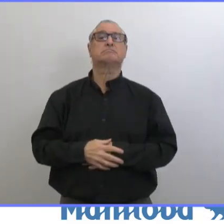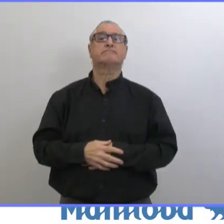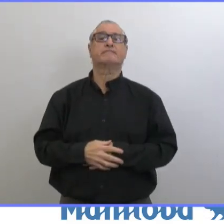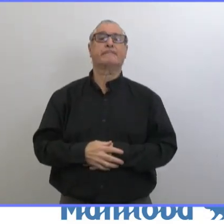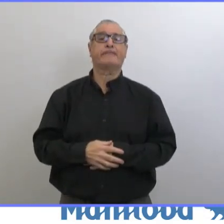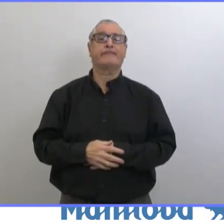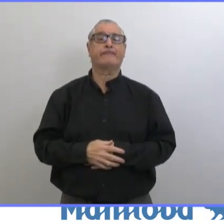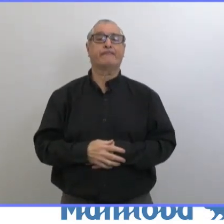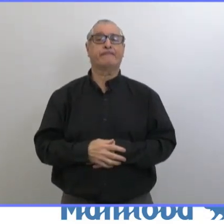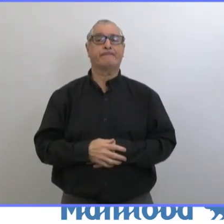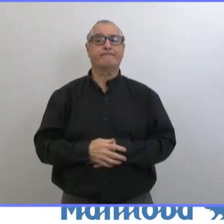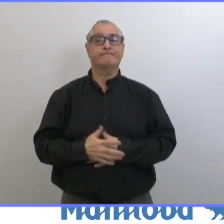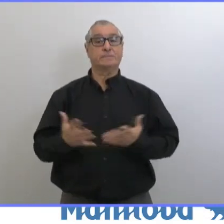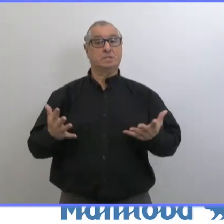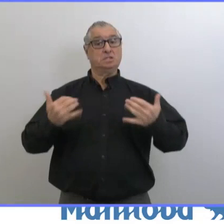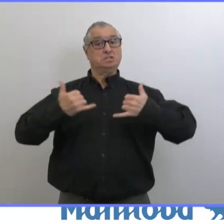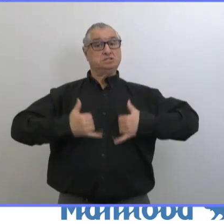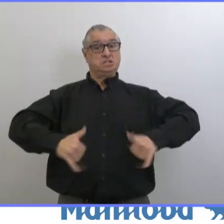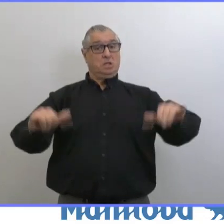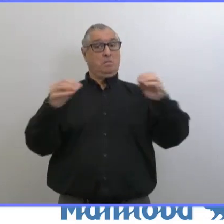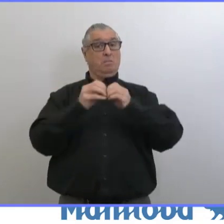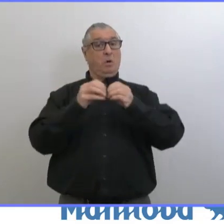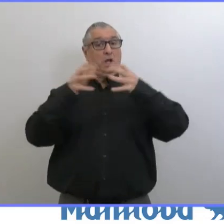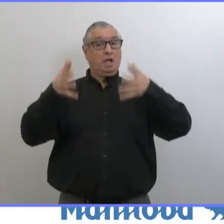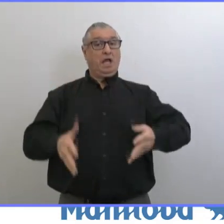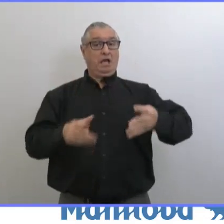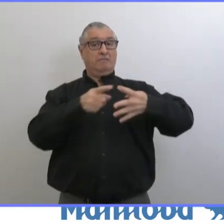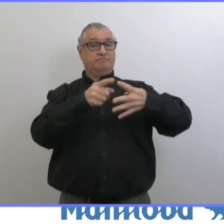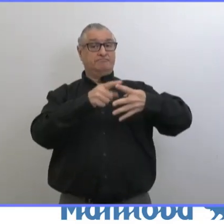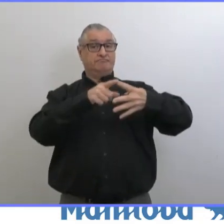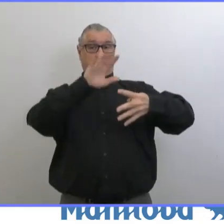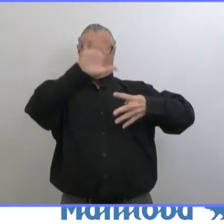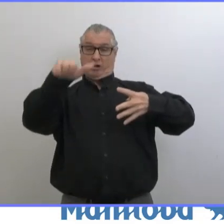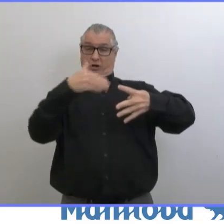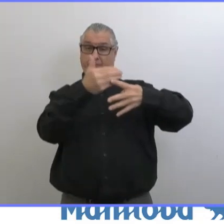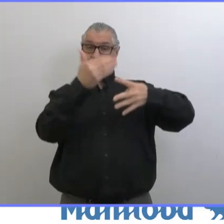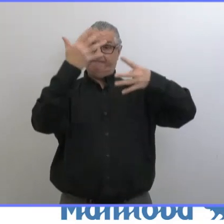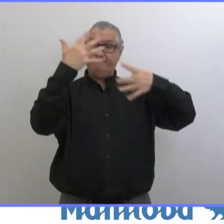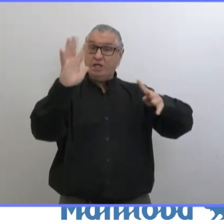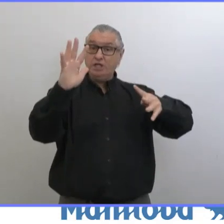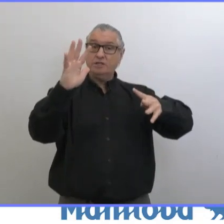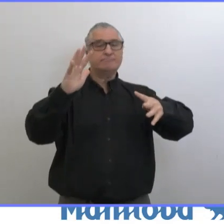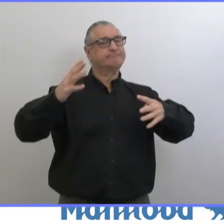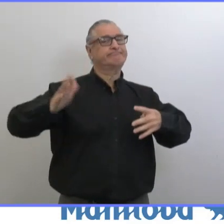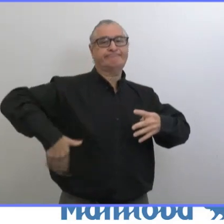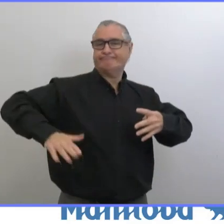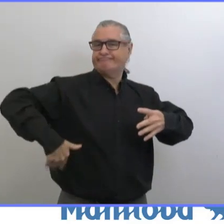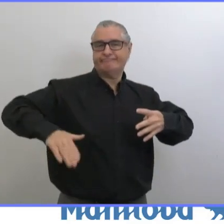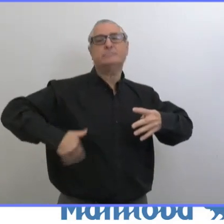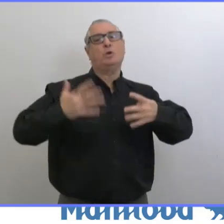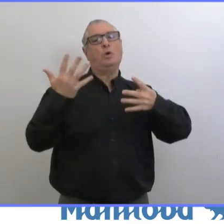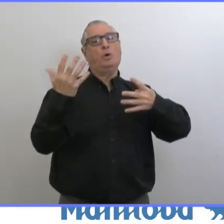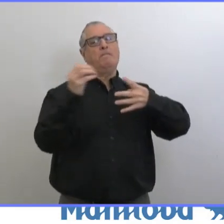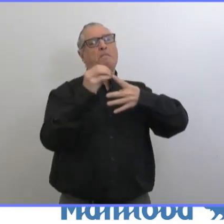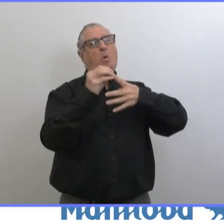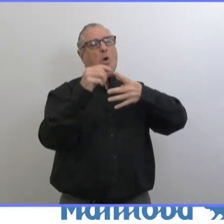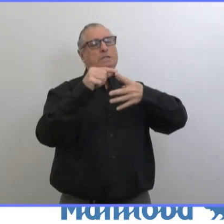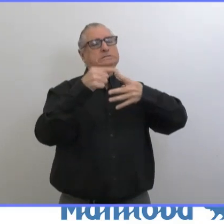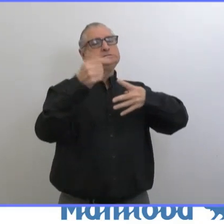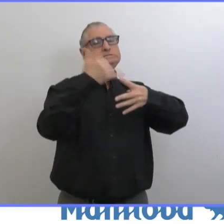à l'origine en décembre. On a progressé, mais il faut encore immuniser des personnes dans cette première étape.